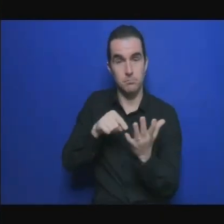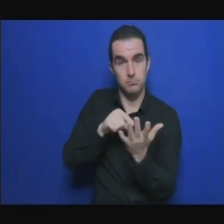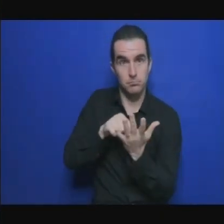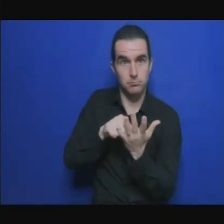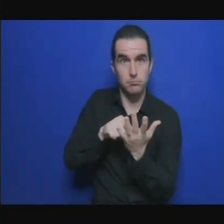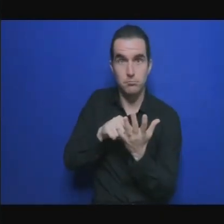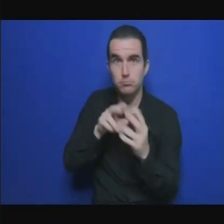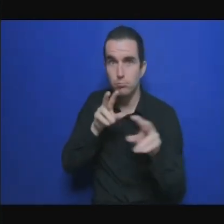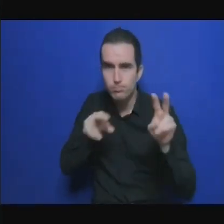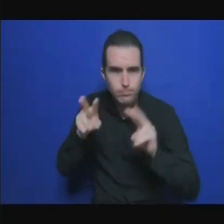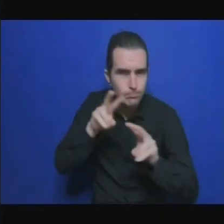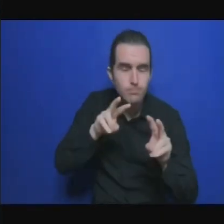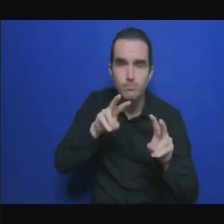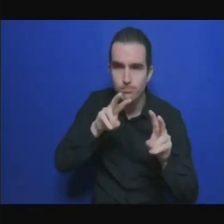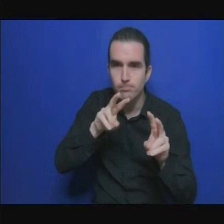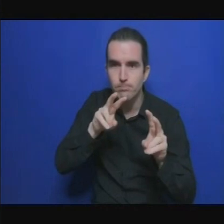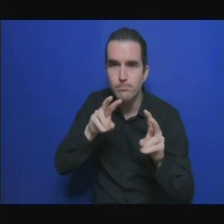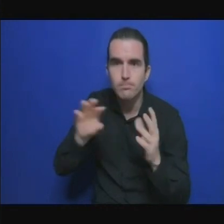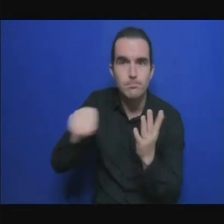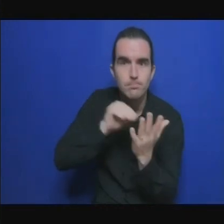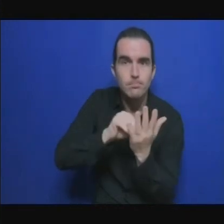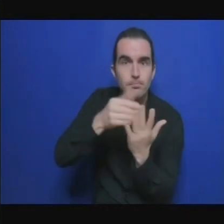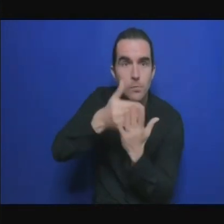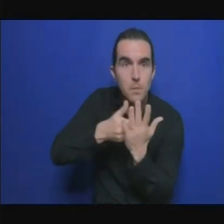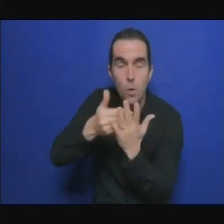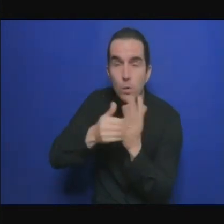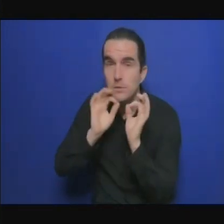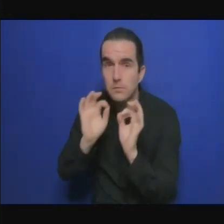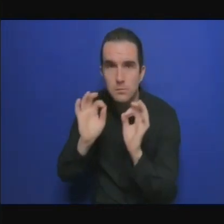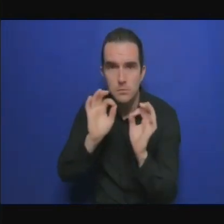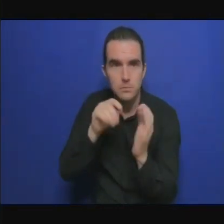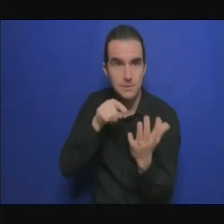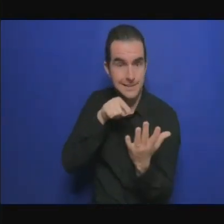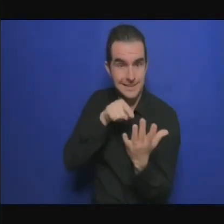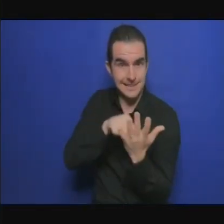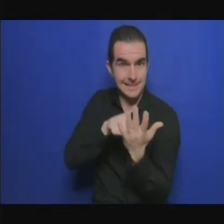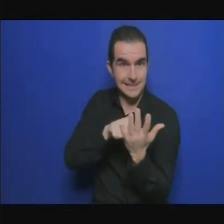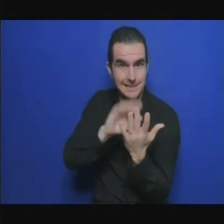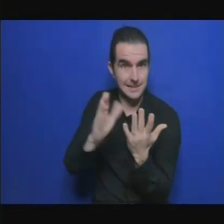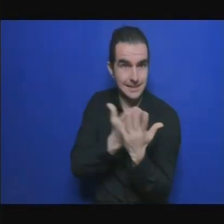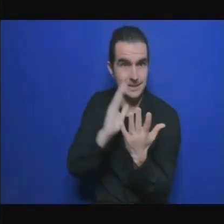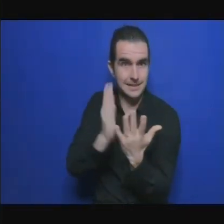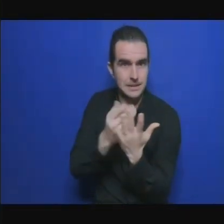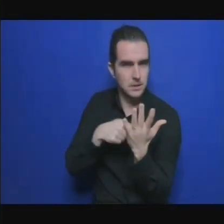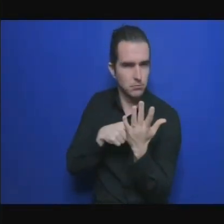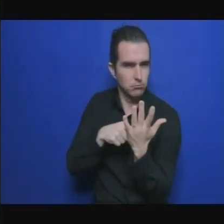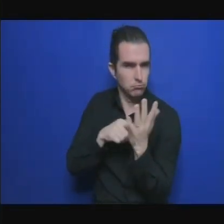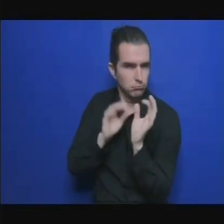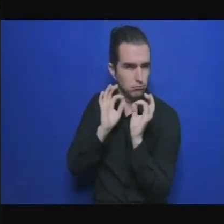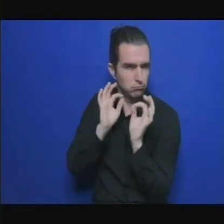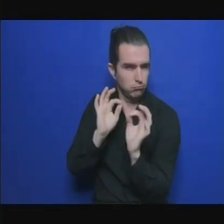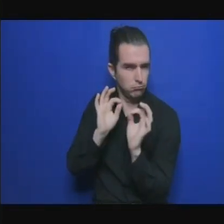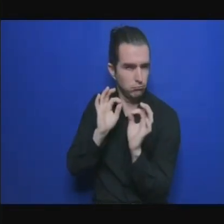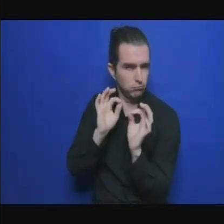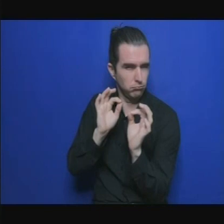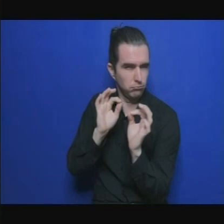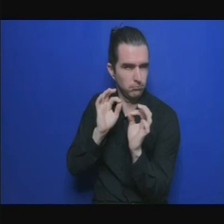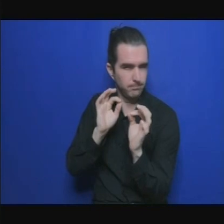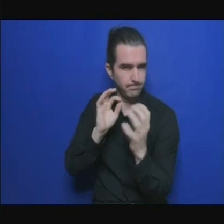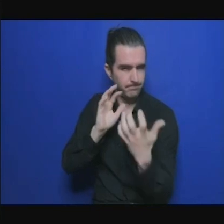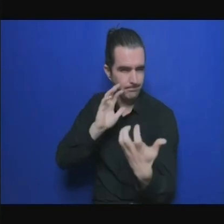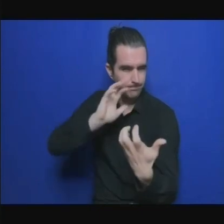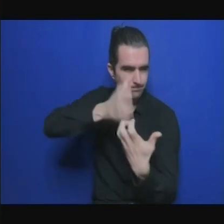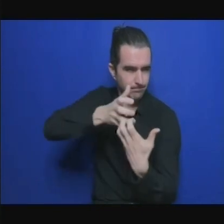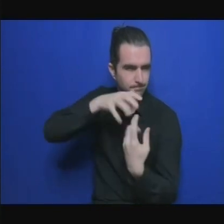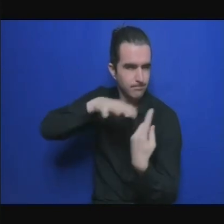le fait que beaucoup d'accords signés par nos gouvernements qui ne sont pas mis en oeuvre n'est pas dû en